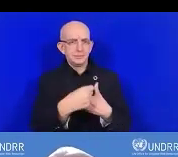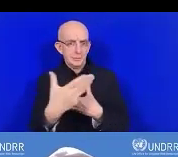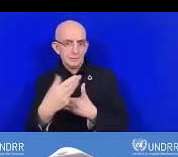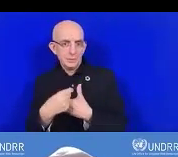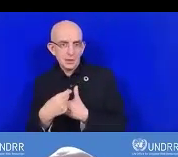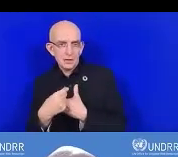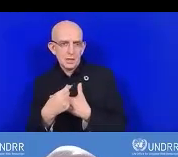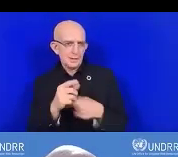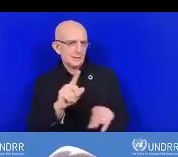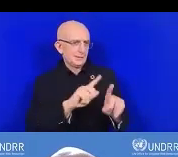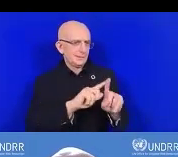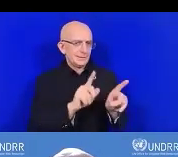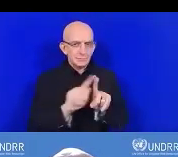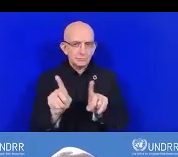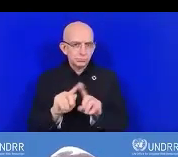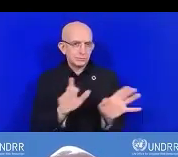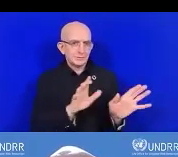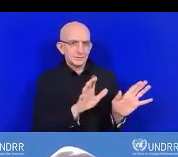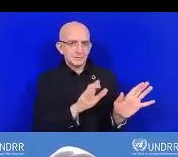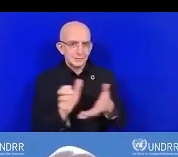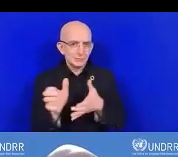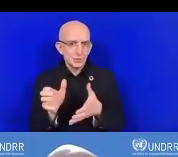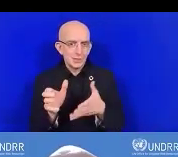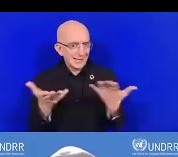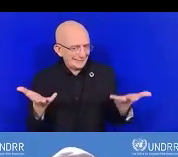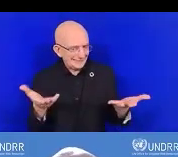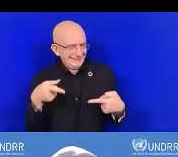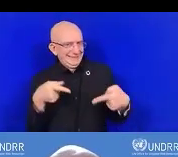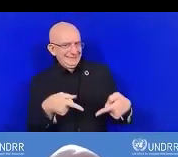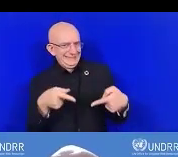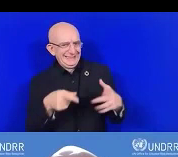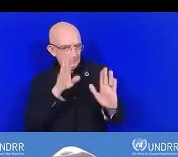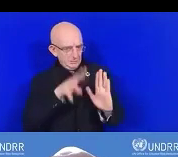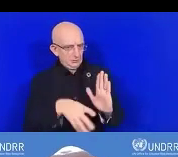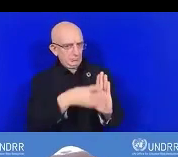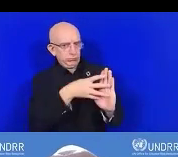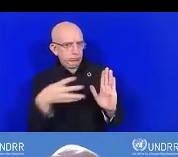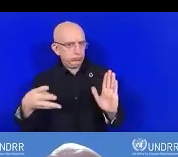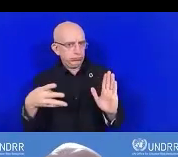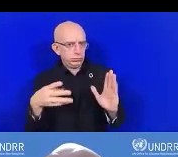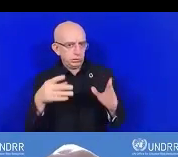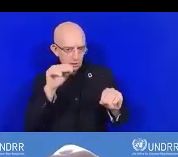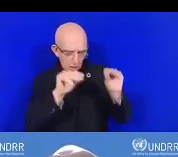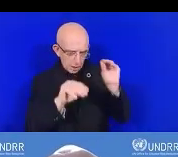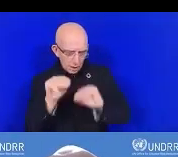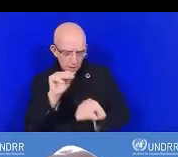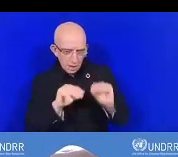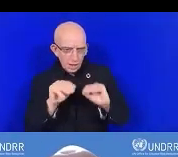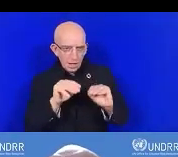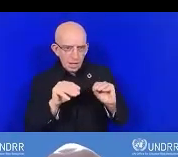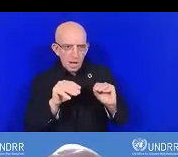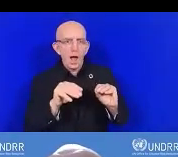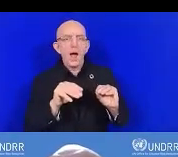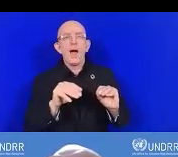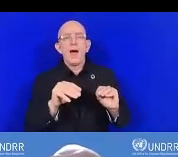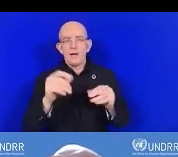multisectorielle. Voici ce de quoi cet indicateur